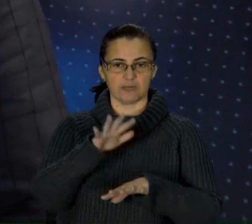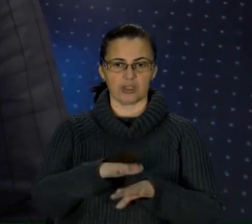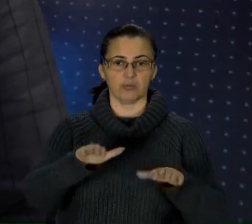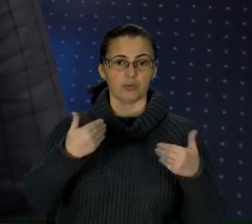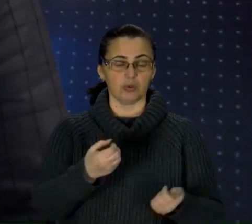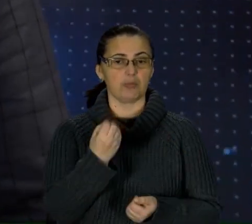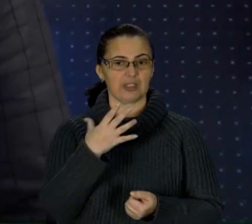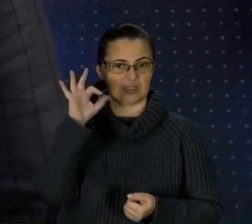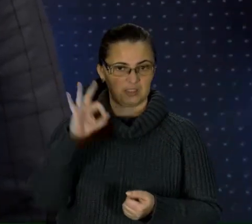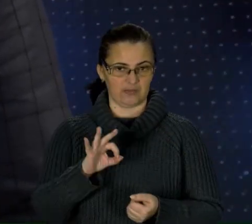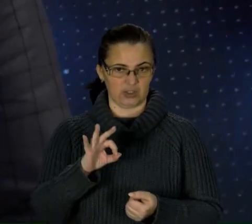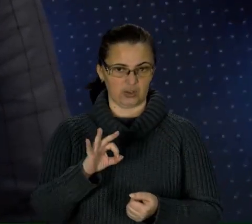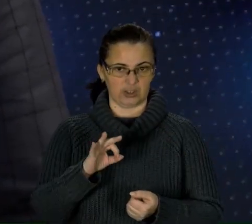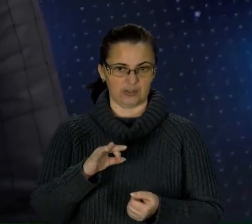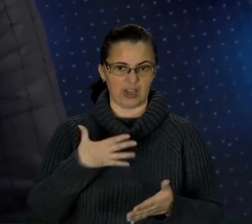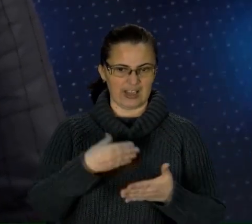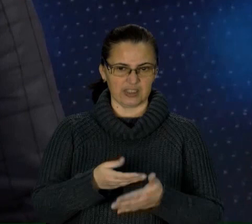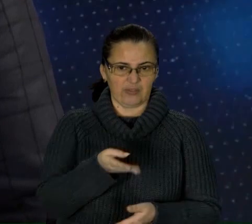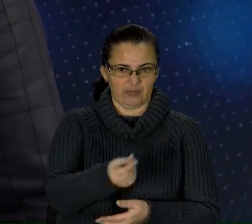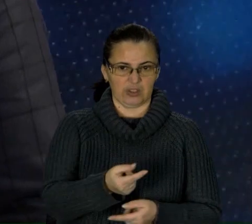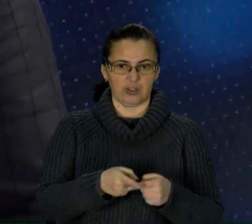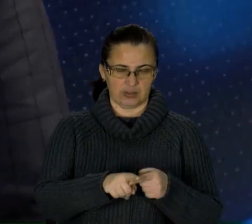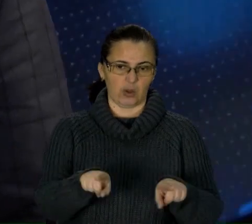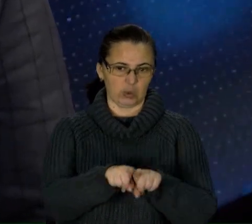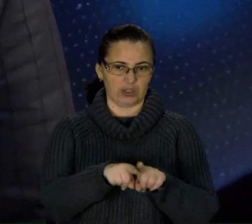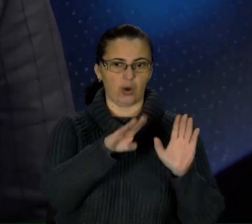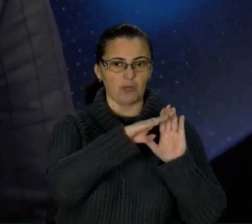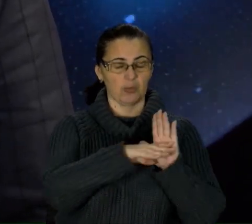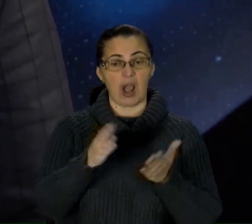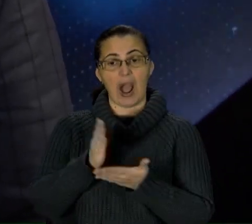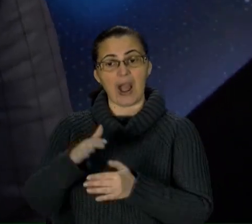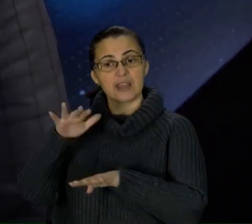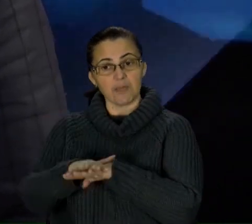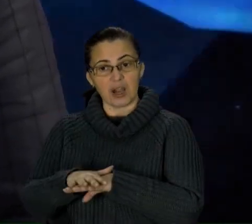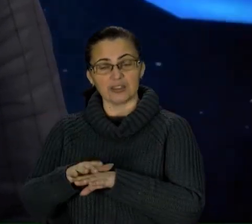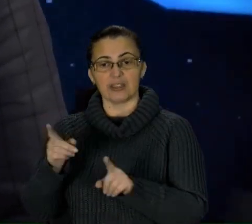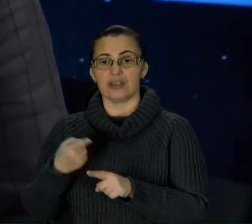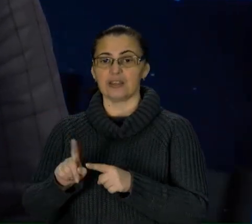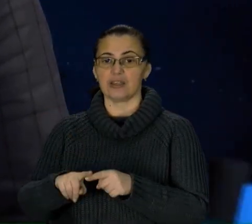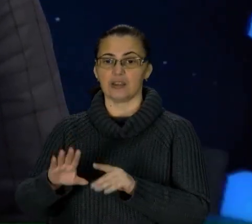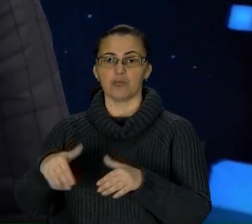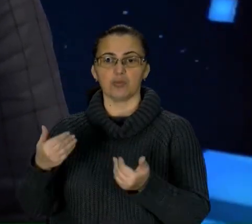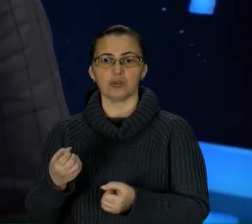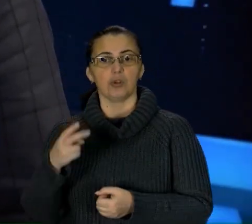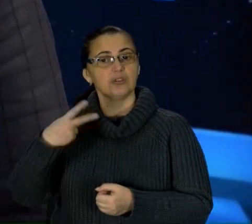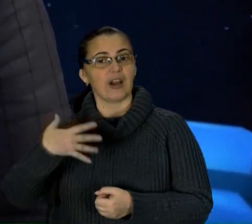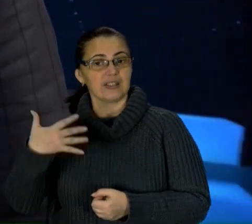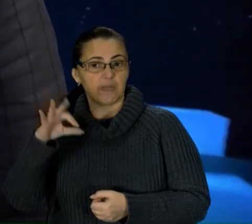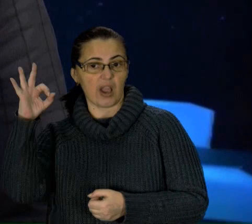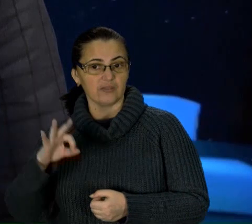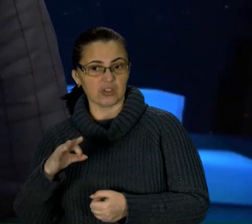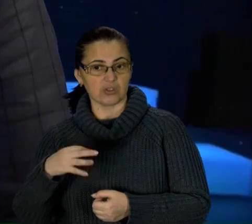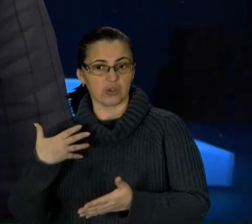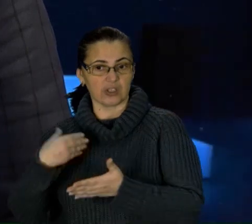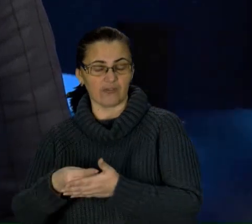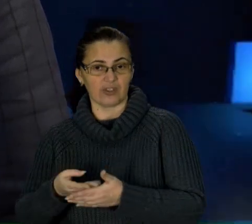власний внесок. Це те, що відповідає програмі. Є банки, які пропонують власний внесок, 25%. Можливо, воно поміняється з